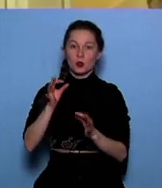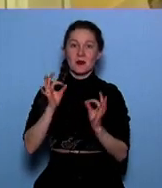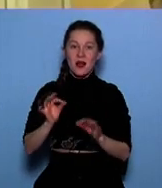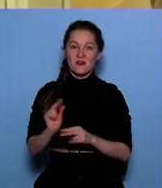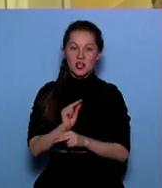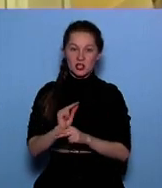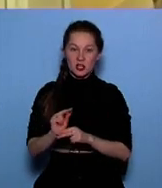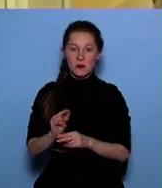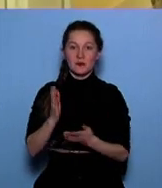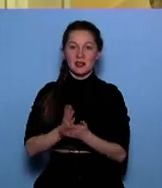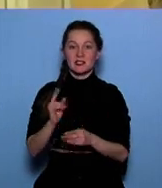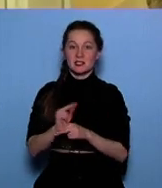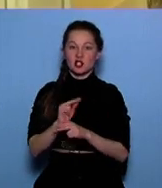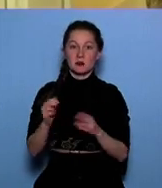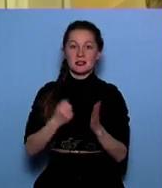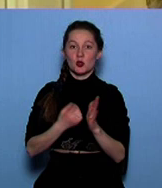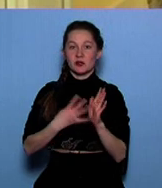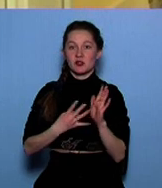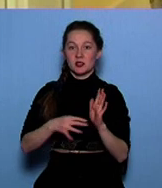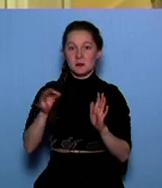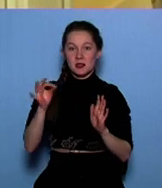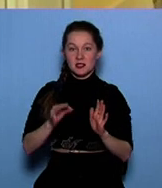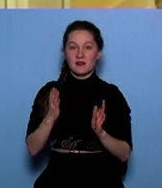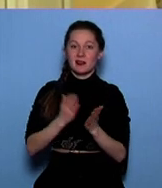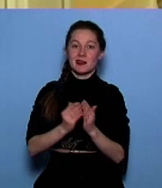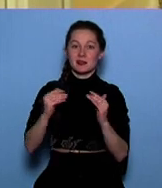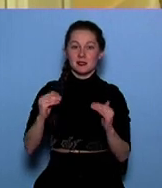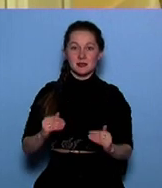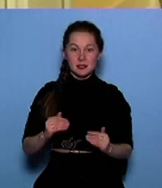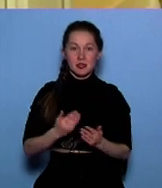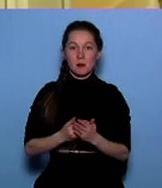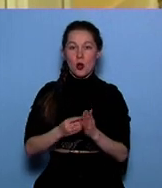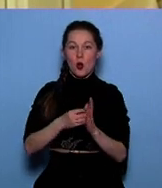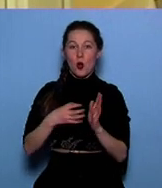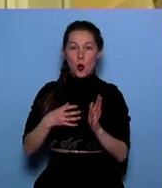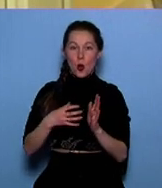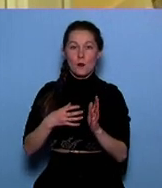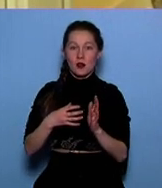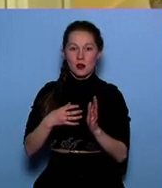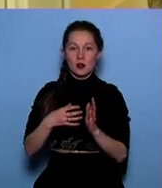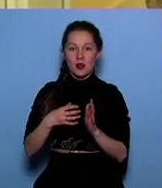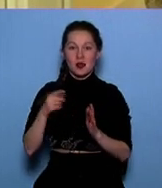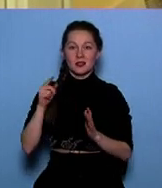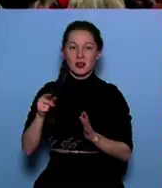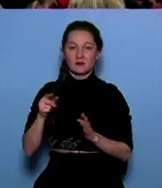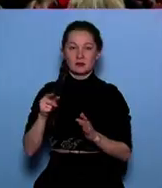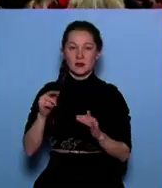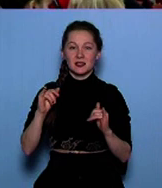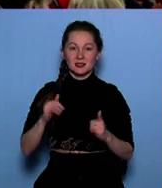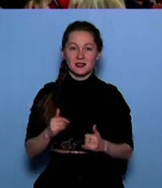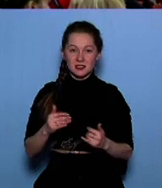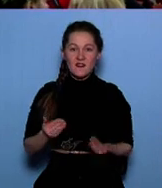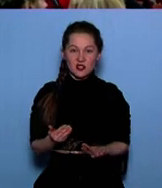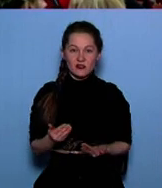излечиваемость до 90%, есть очень низкие. Например, опухоль ствола мозга, там выживаемость очень низкая. В